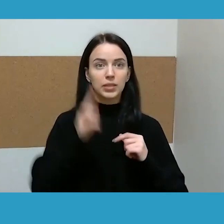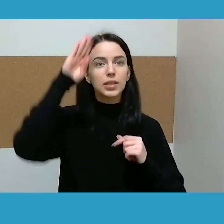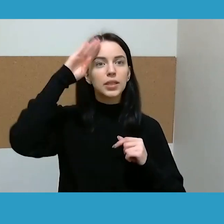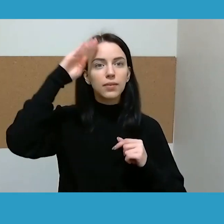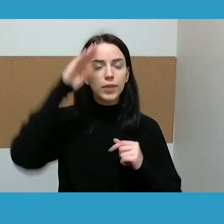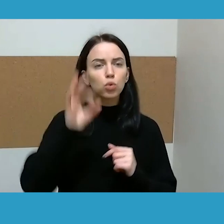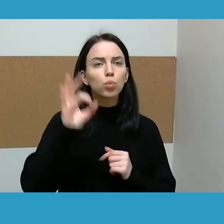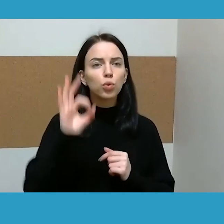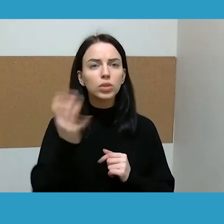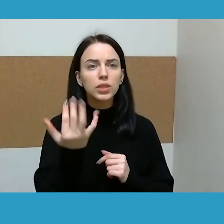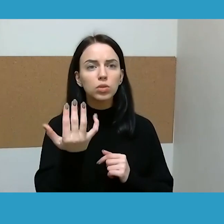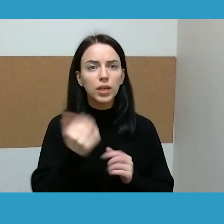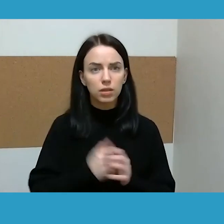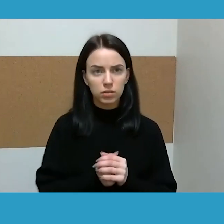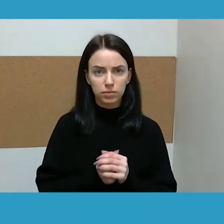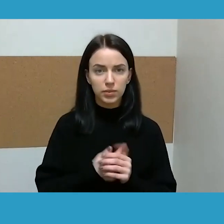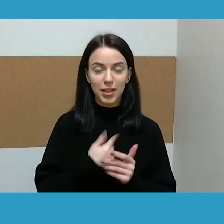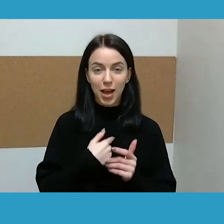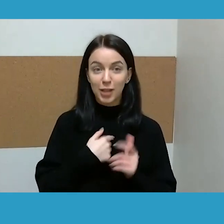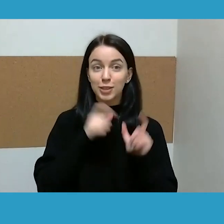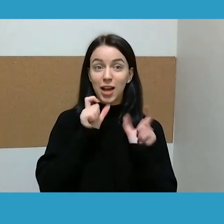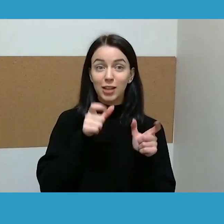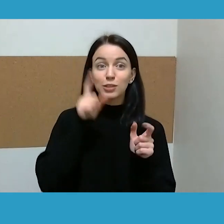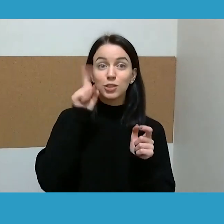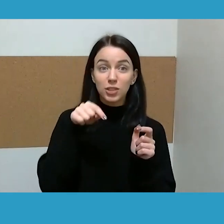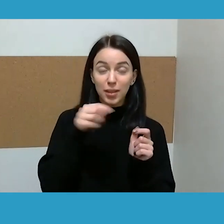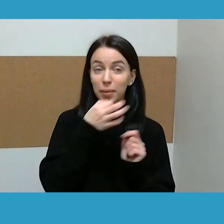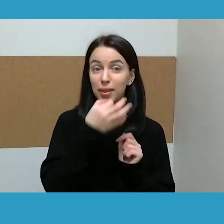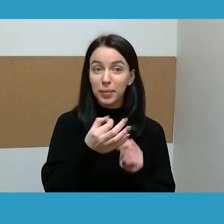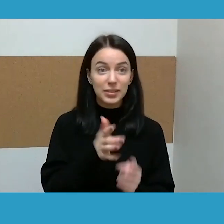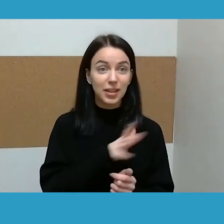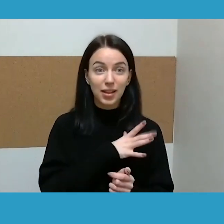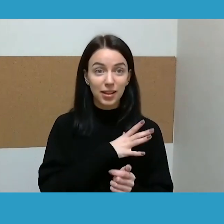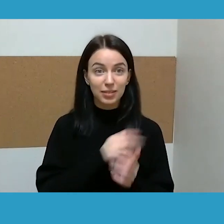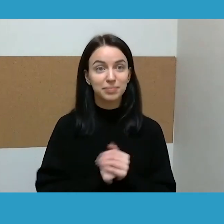Tai atsakymą aš žinau, bet jums juos sufliruoti negaliu.